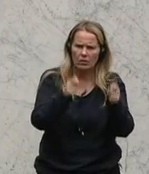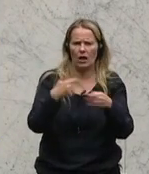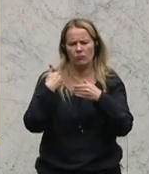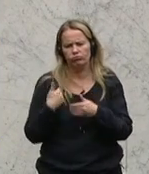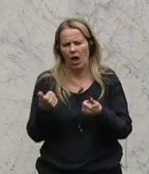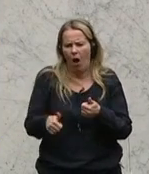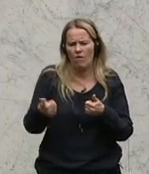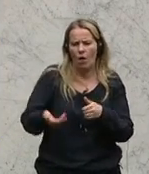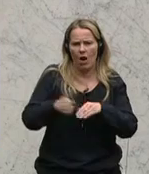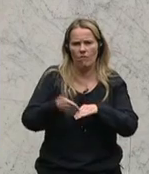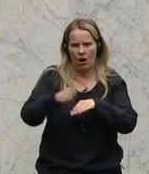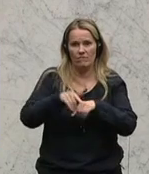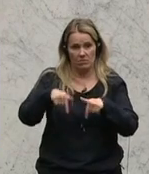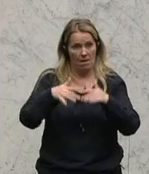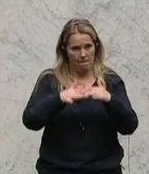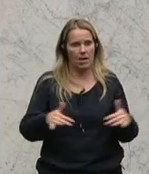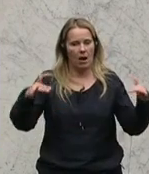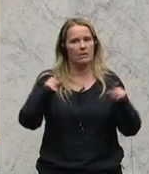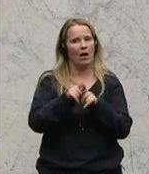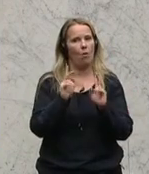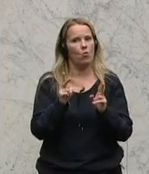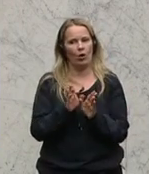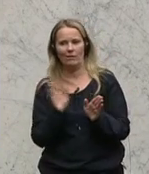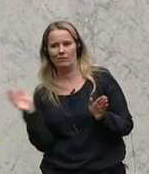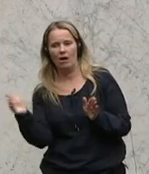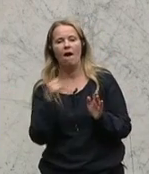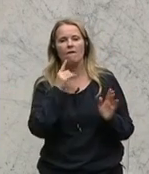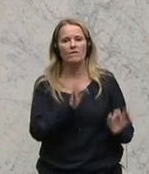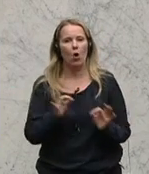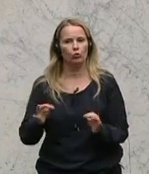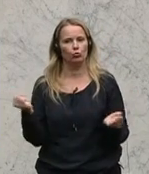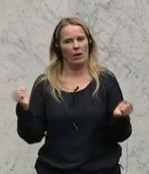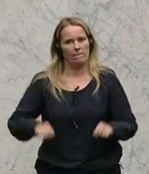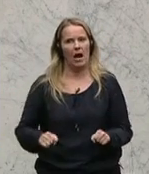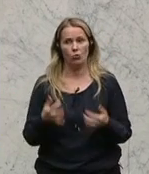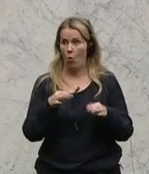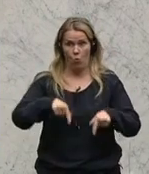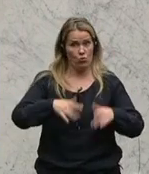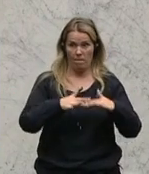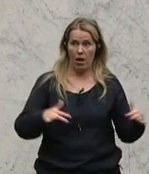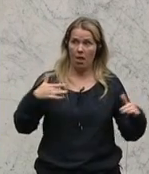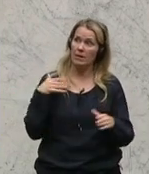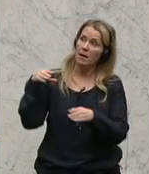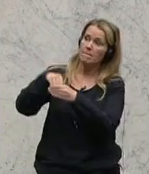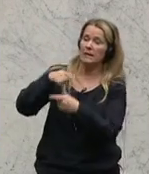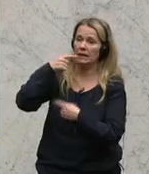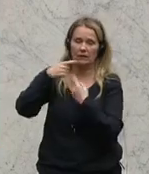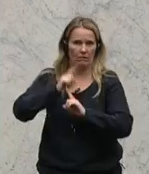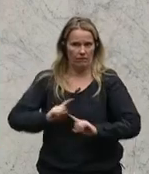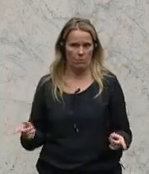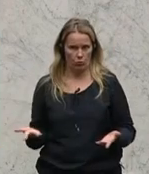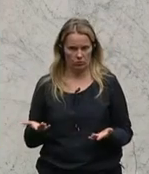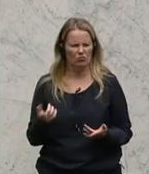Und Sie haben die Möglichkeit, am Parlament vorbei in Zukunft eine Verordnungsermächtigung zu machen, wo wir hier nicht mehr mitreden dürfen. Und das